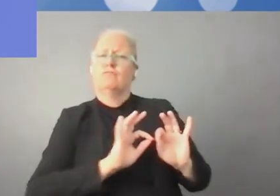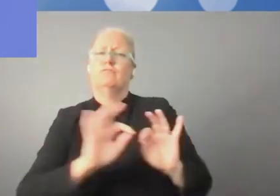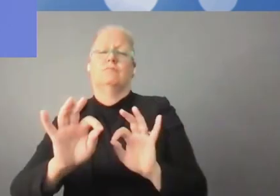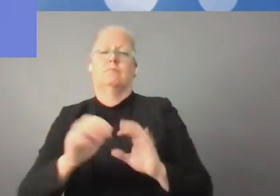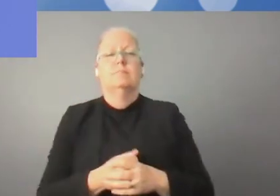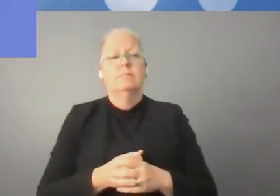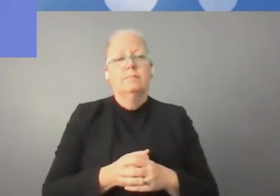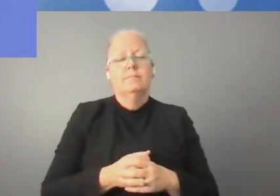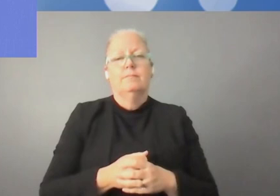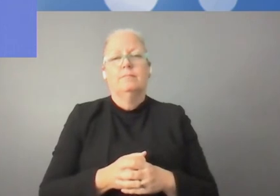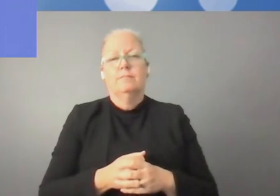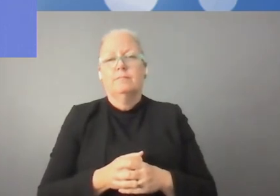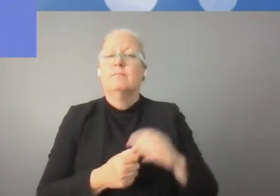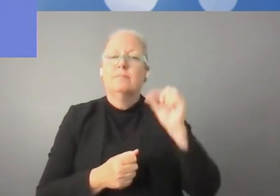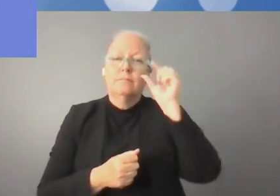Merci beaucoup,